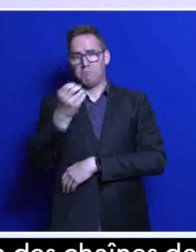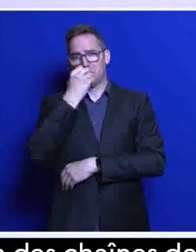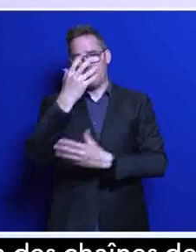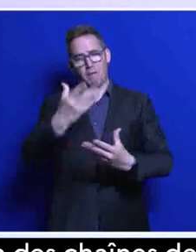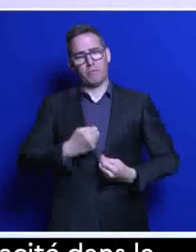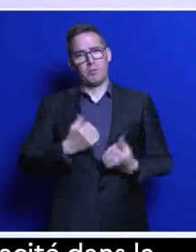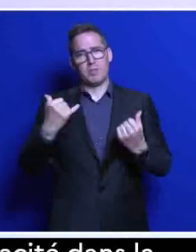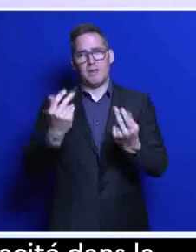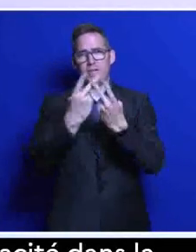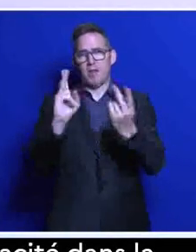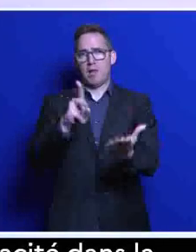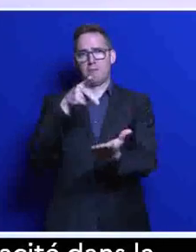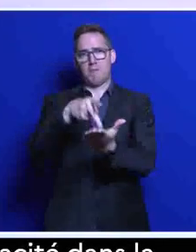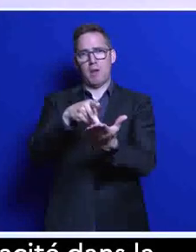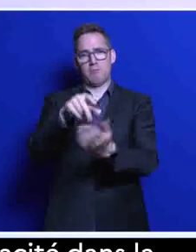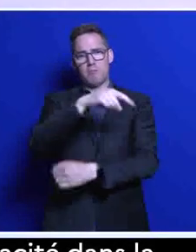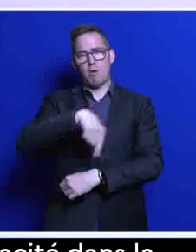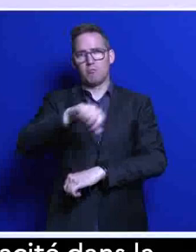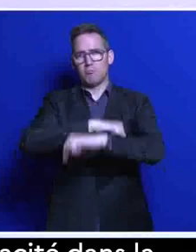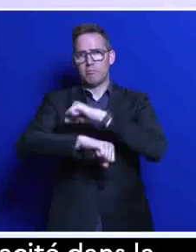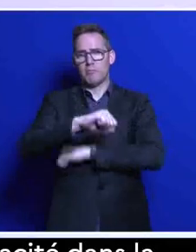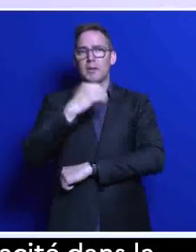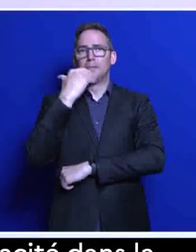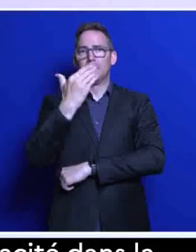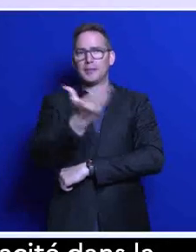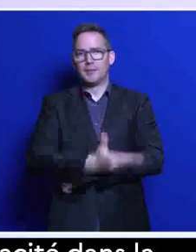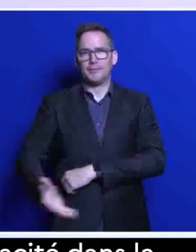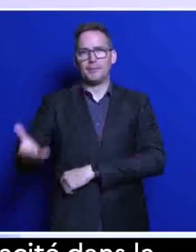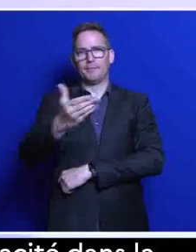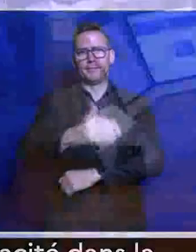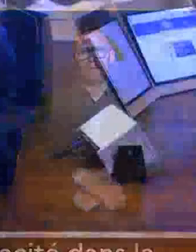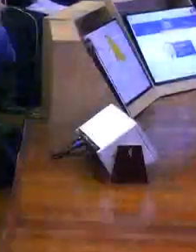Paris et que nous allons faire du bon travail ensemble. Merci à tous. Merci. Merci. Merci.